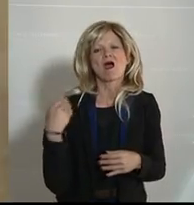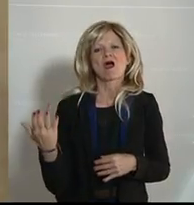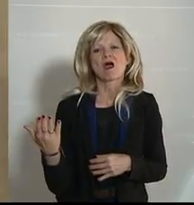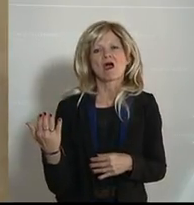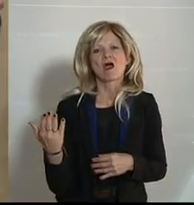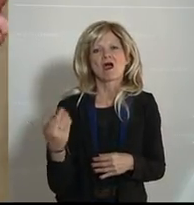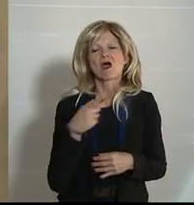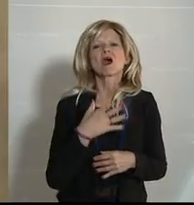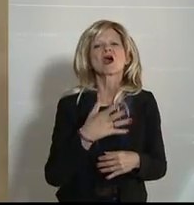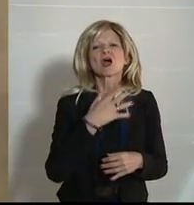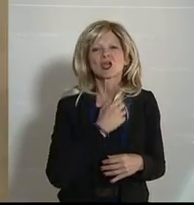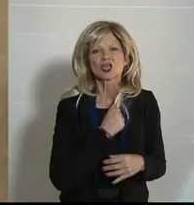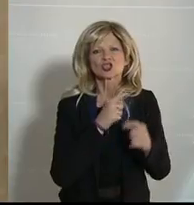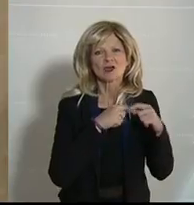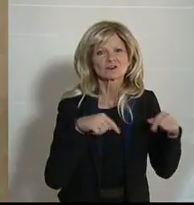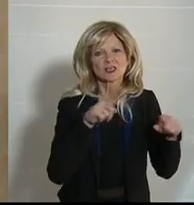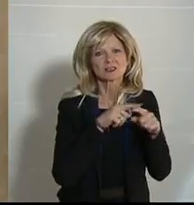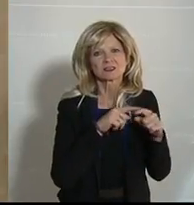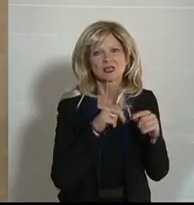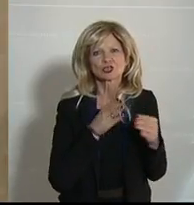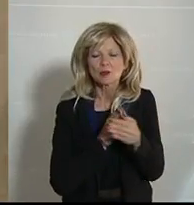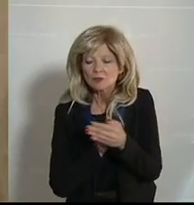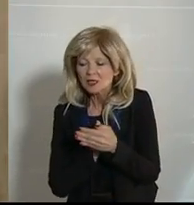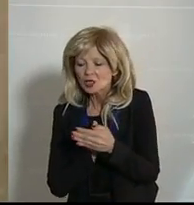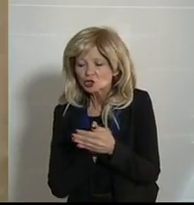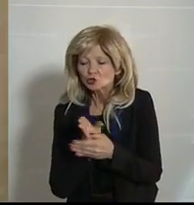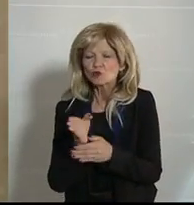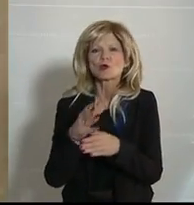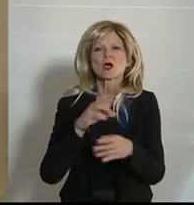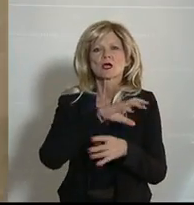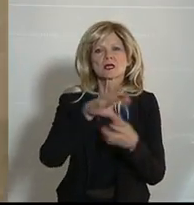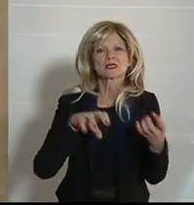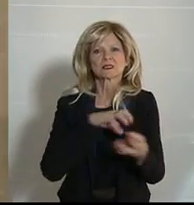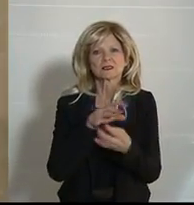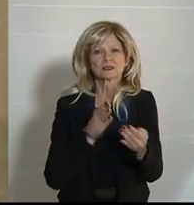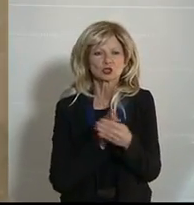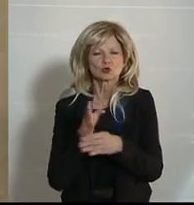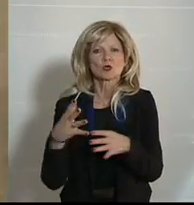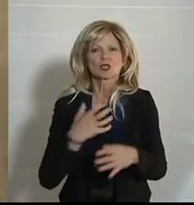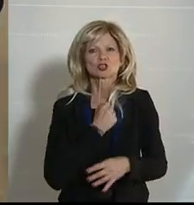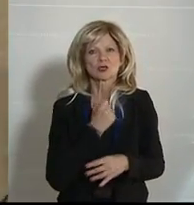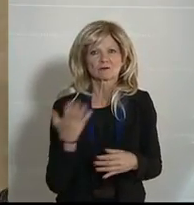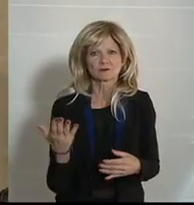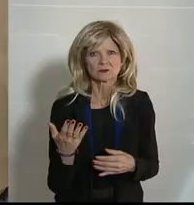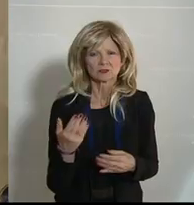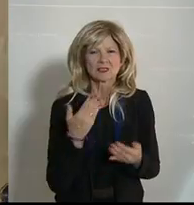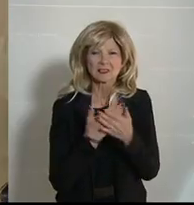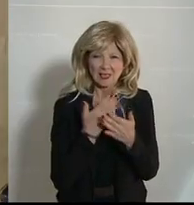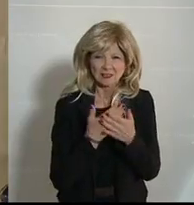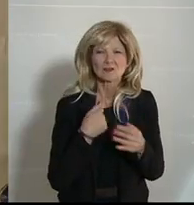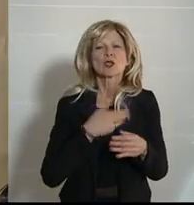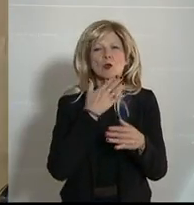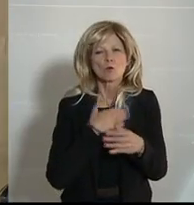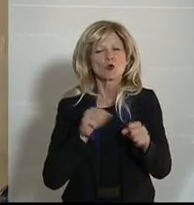Gesellschaft durch die Krise auch getragen haben. Deswegen stehen wir auch zu dieser unbürokratischen Methode, Geld zu den